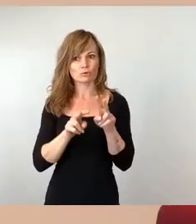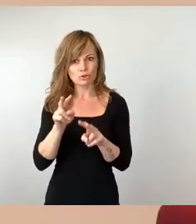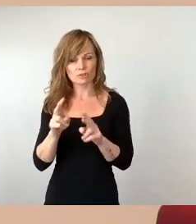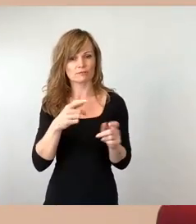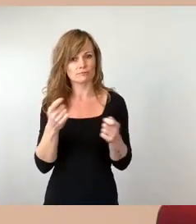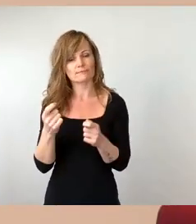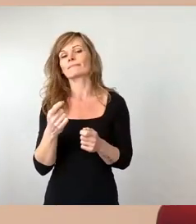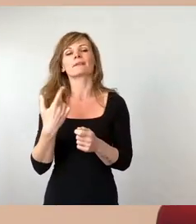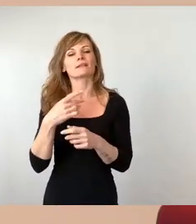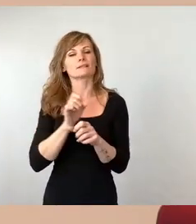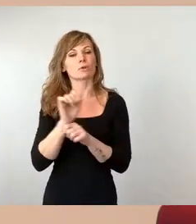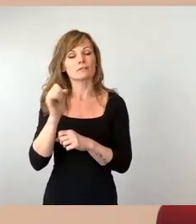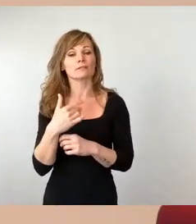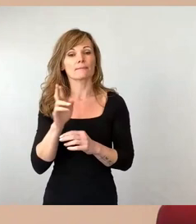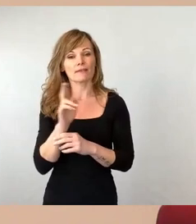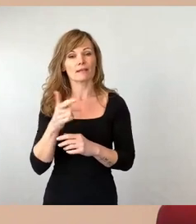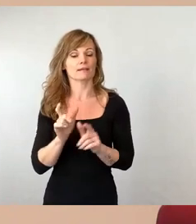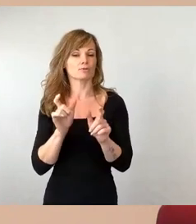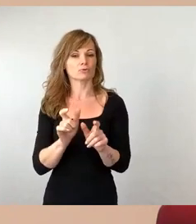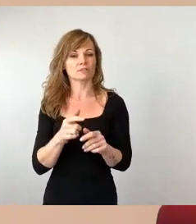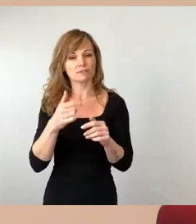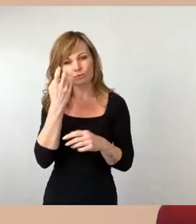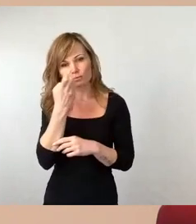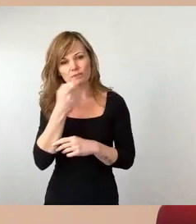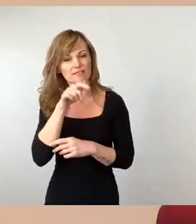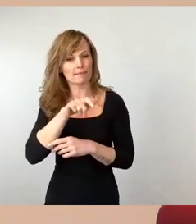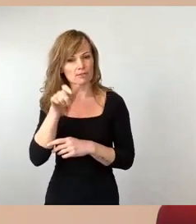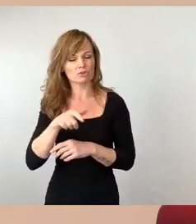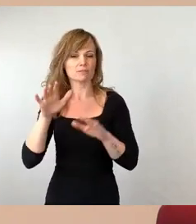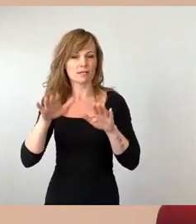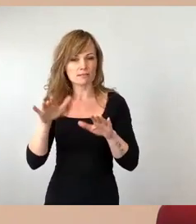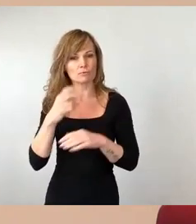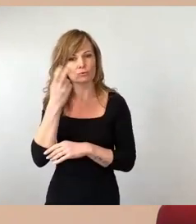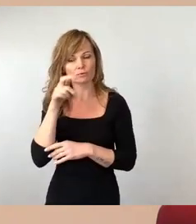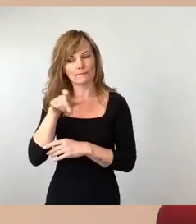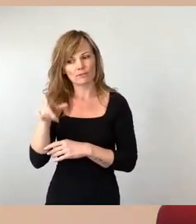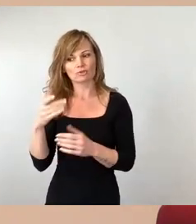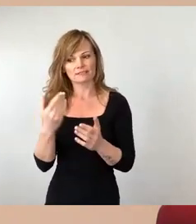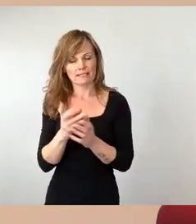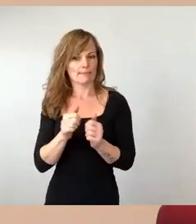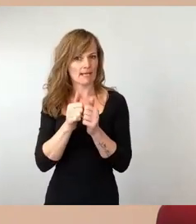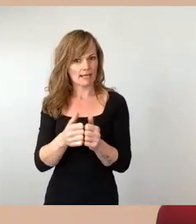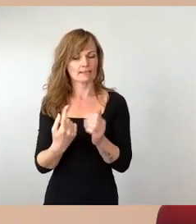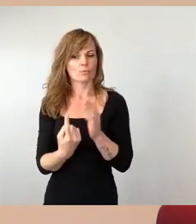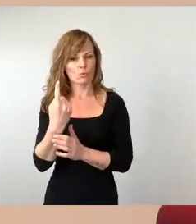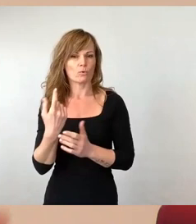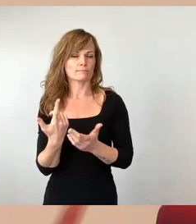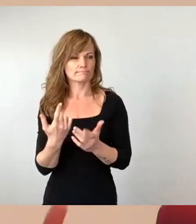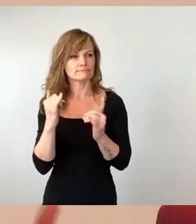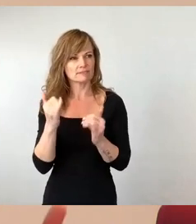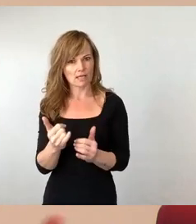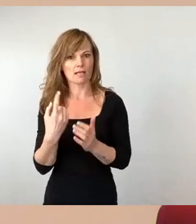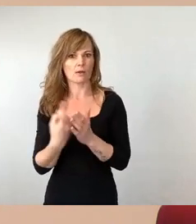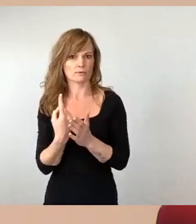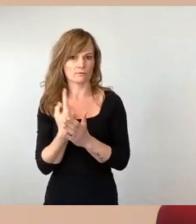Asylsuchenden Menschen eine zentrale Herausforderung auf der einen Seite darstellt, die meist